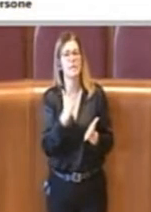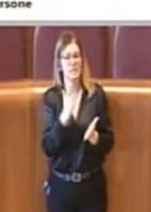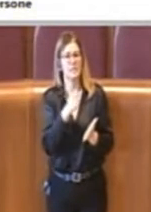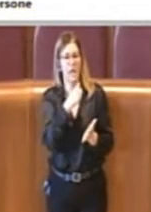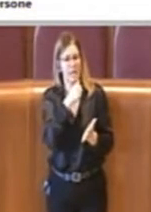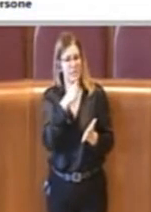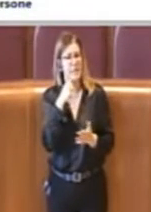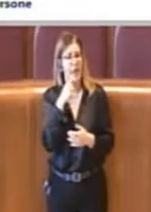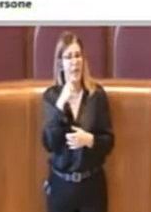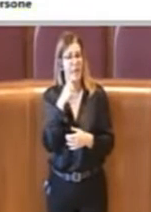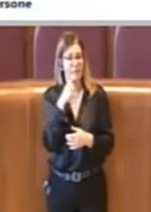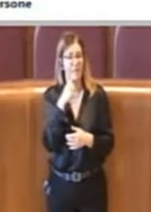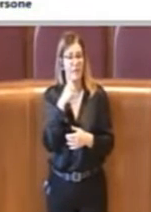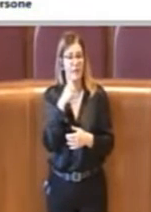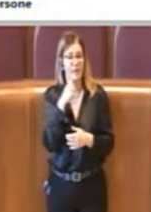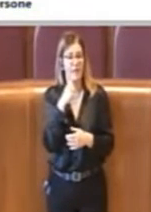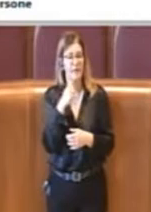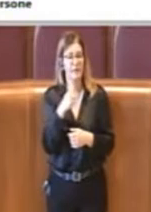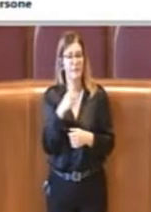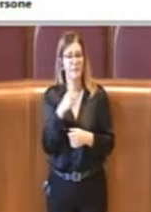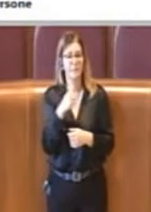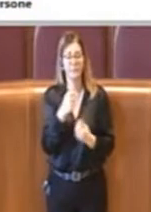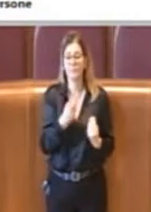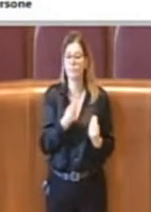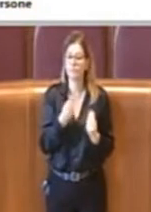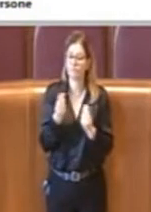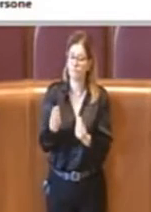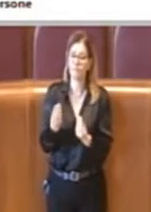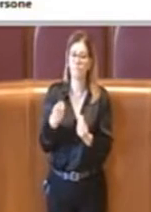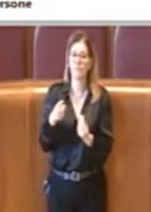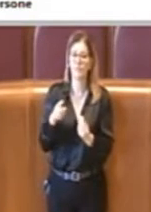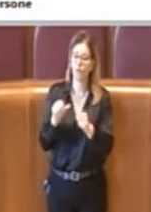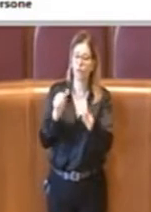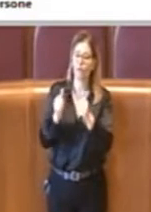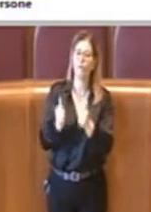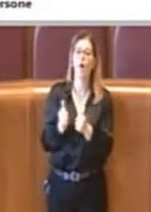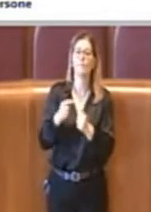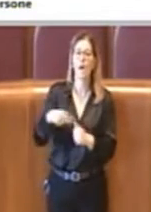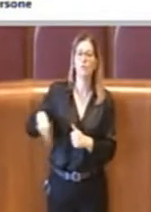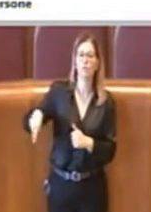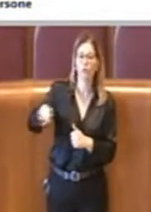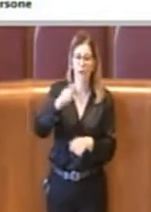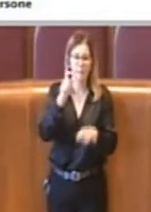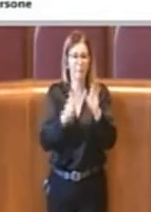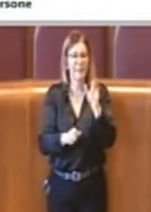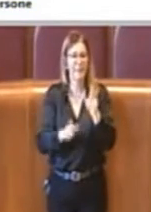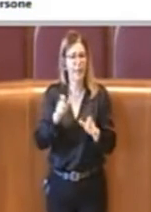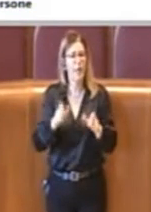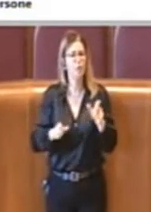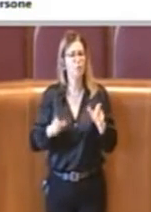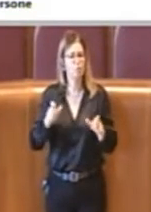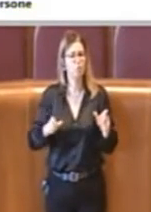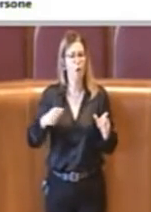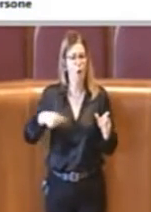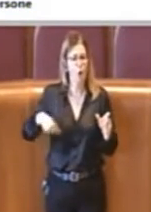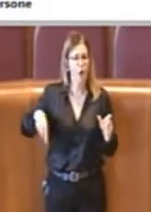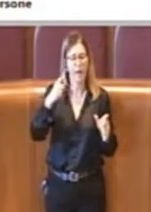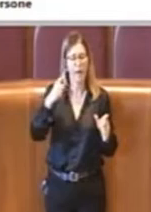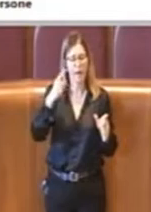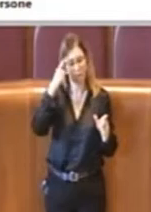un ruolo fondamentale per quella che è poi la formazione del capitale umano e quindi dei nostri cittadini.